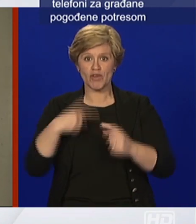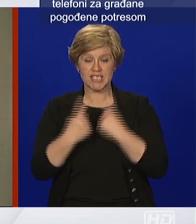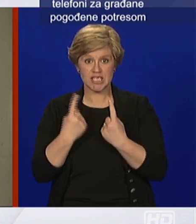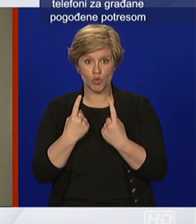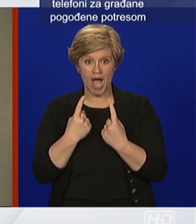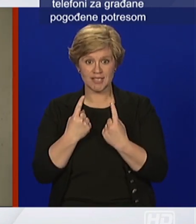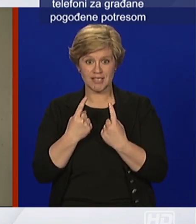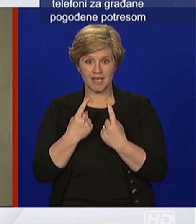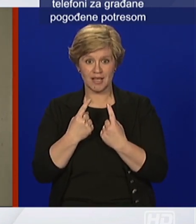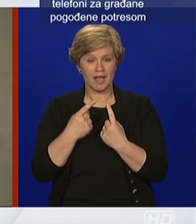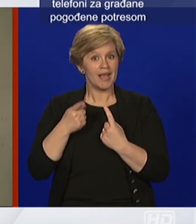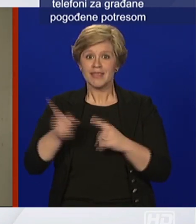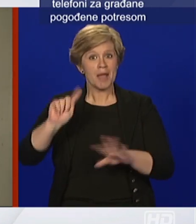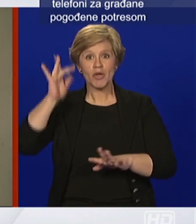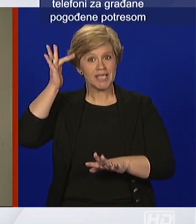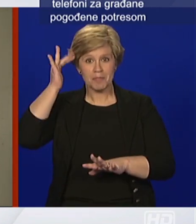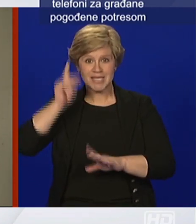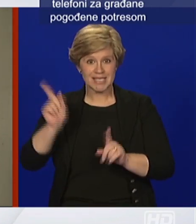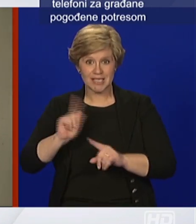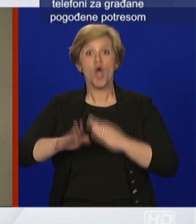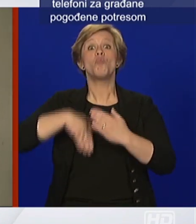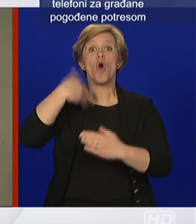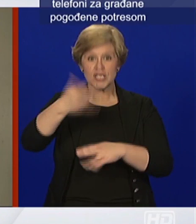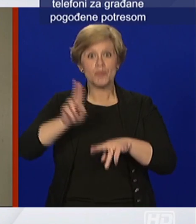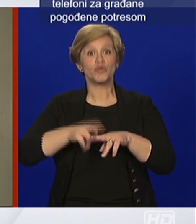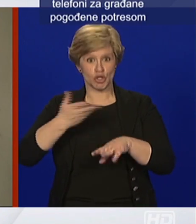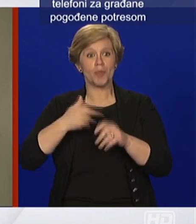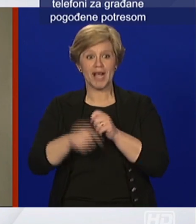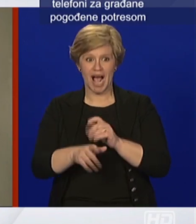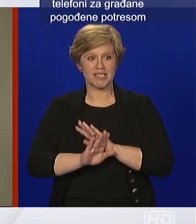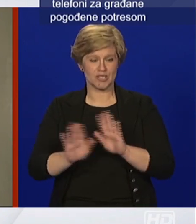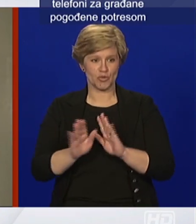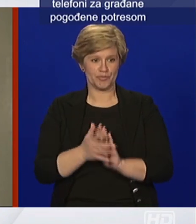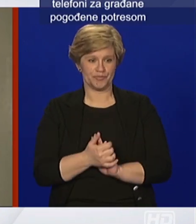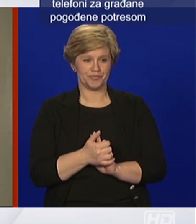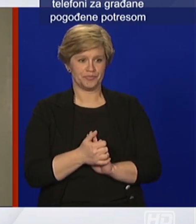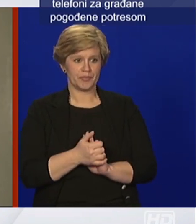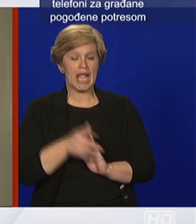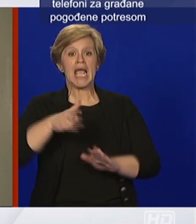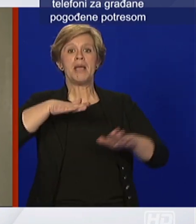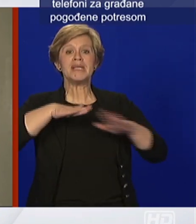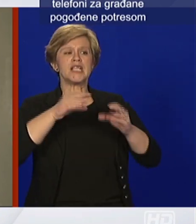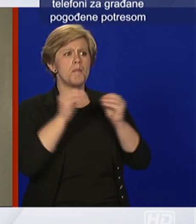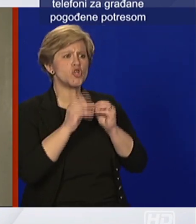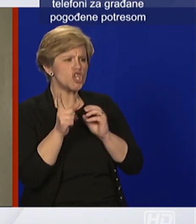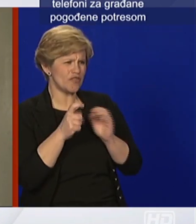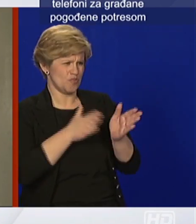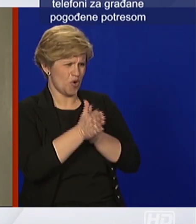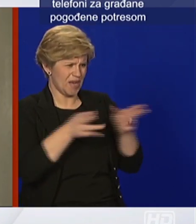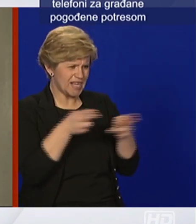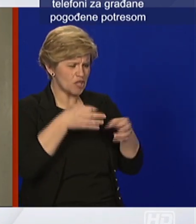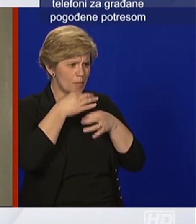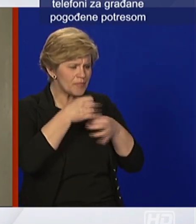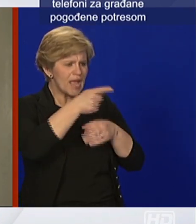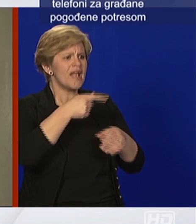ne umišljaš mislim Božinoviću samo vaš jedno kratko pitanje govorili ste o restripcijama o kretanju